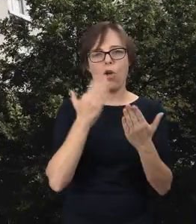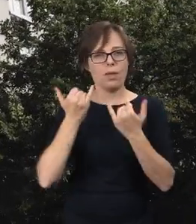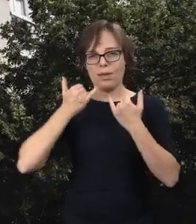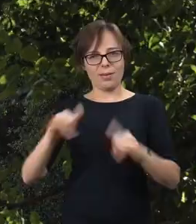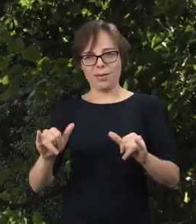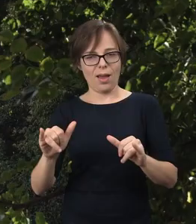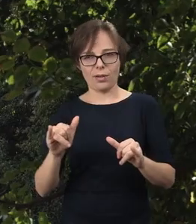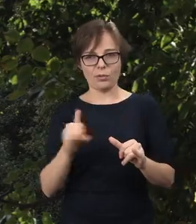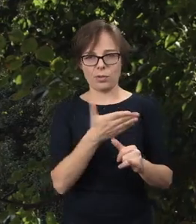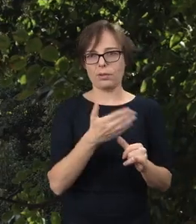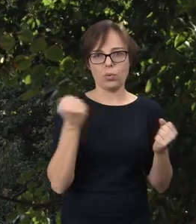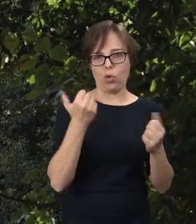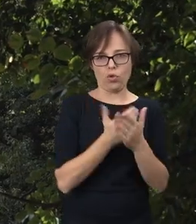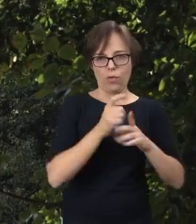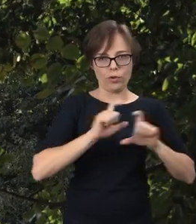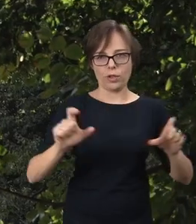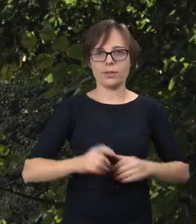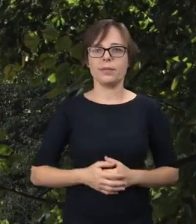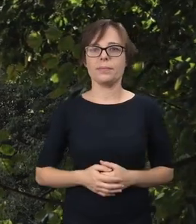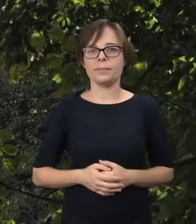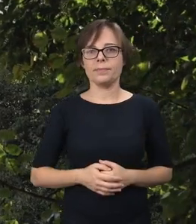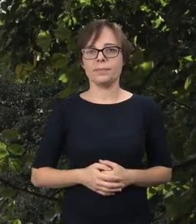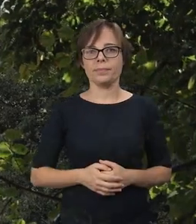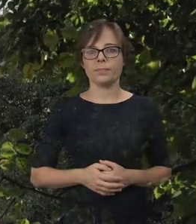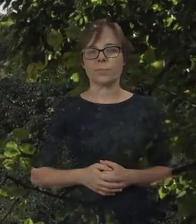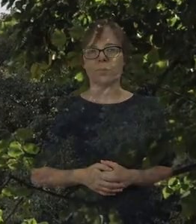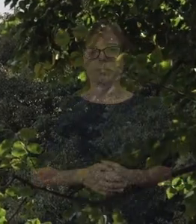charakteru tego miejsca z obrazu Henryka Pilattiego.